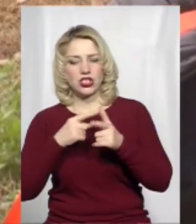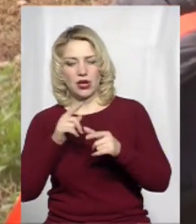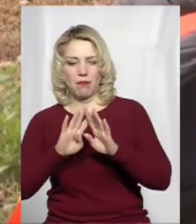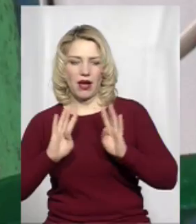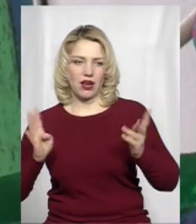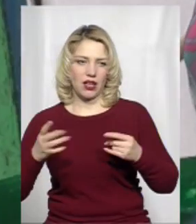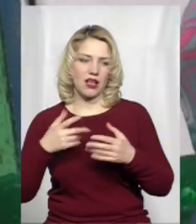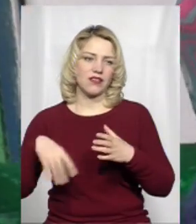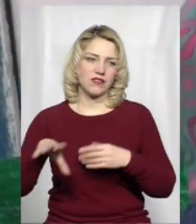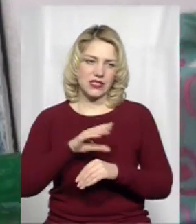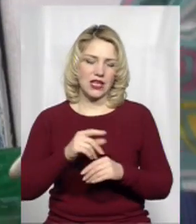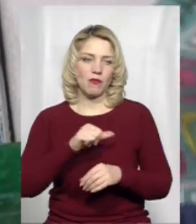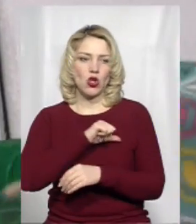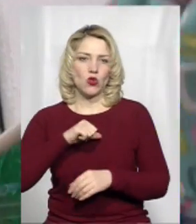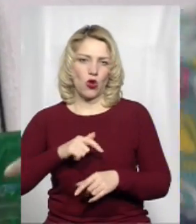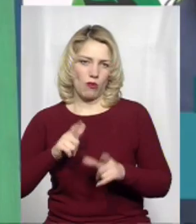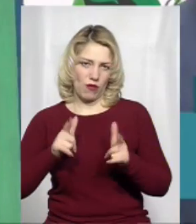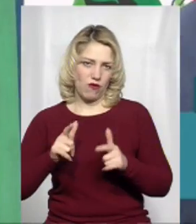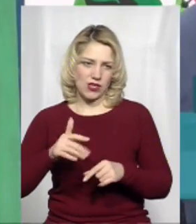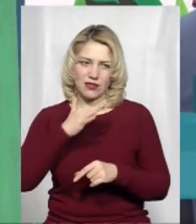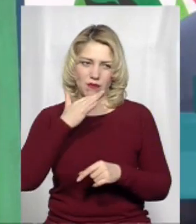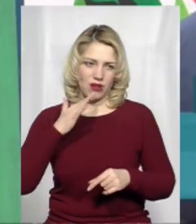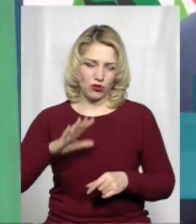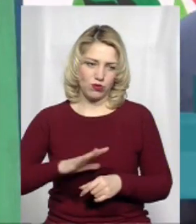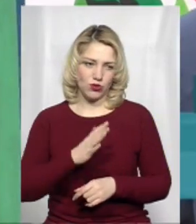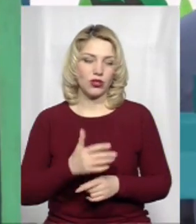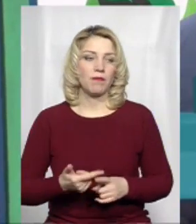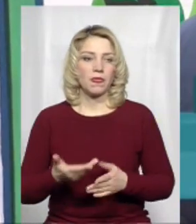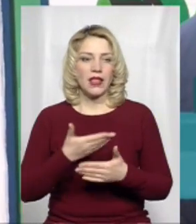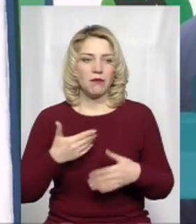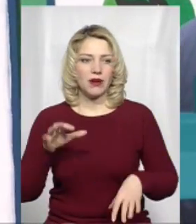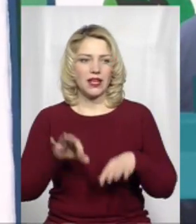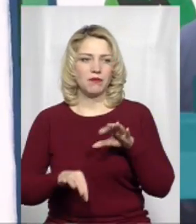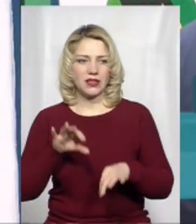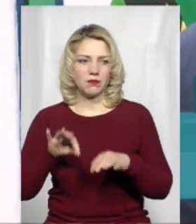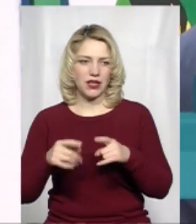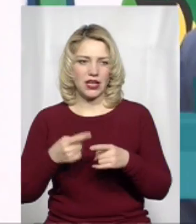час були вдома. Дома добровольців, каже голова, не бракувало. Ми підбирали всі разом